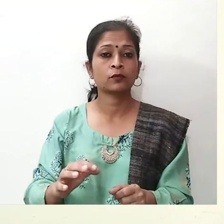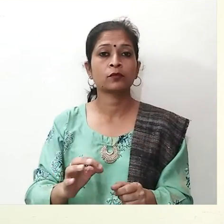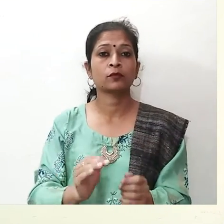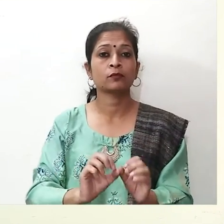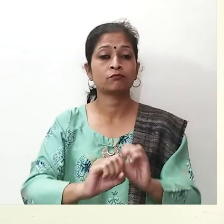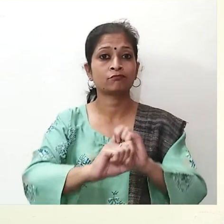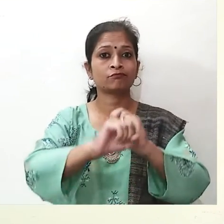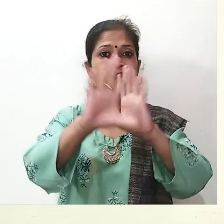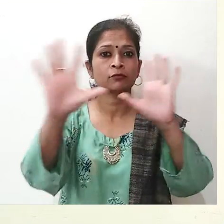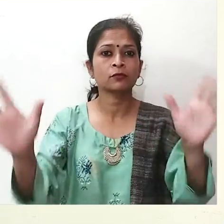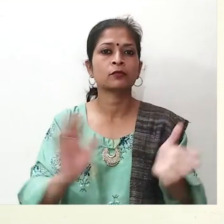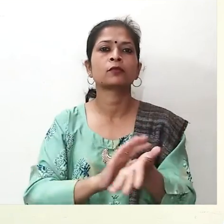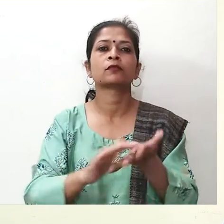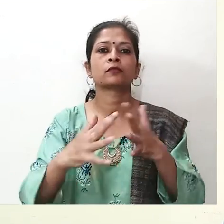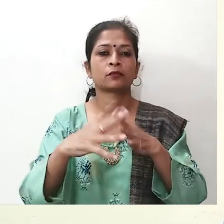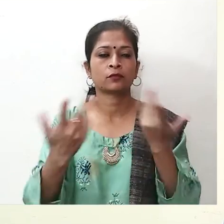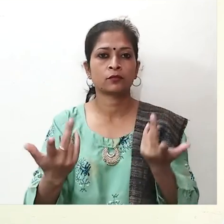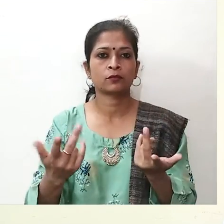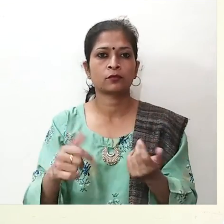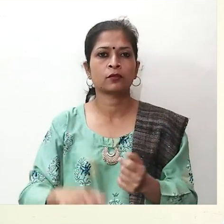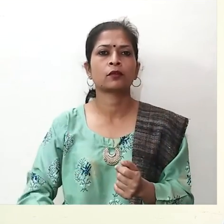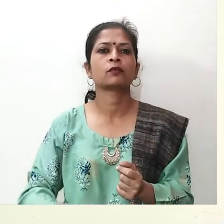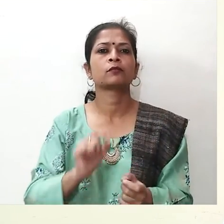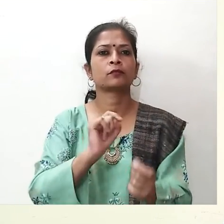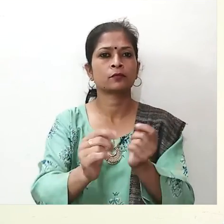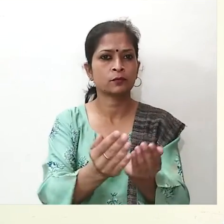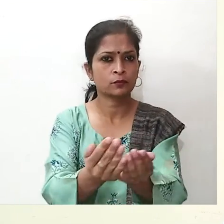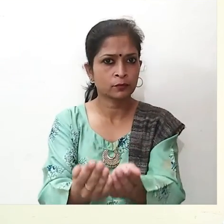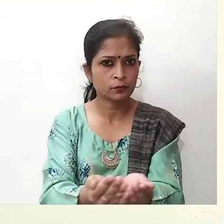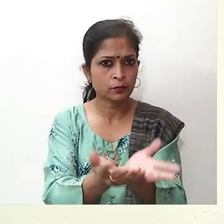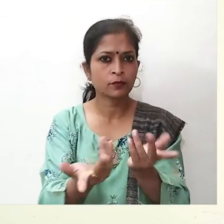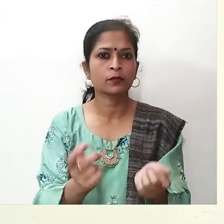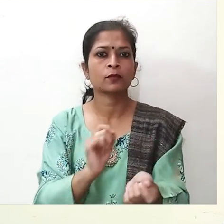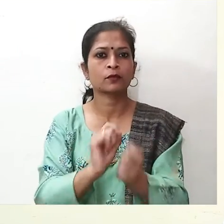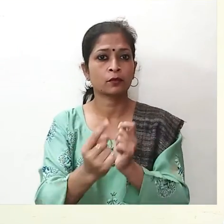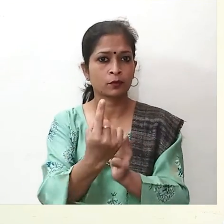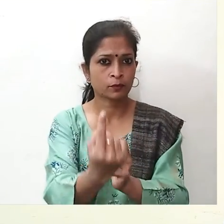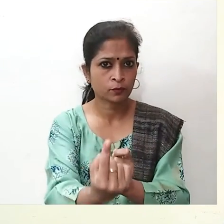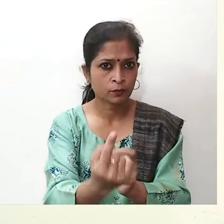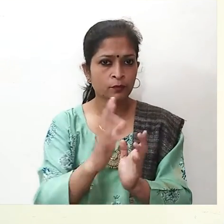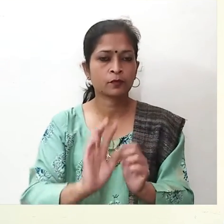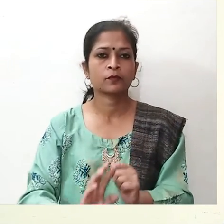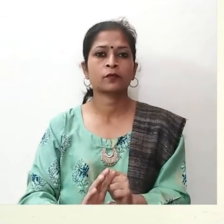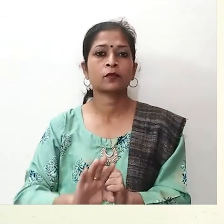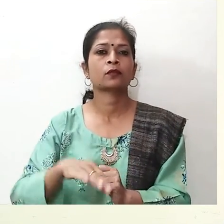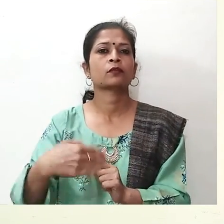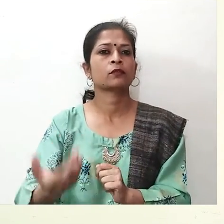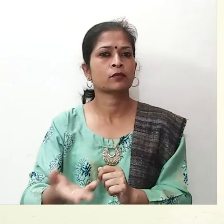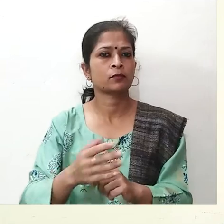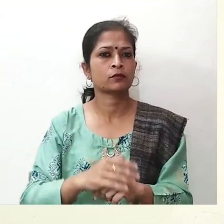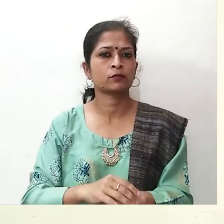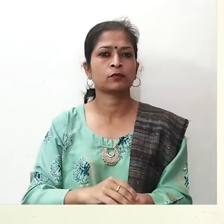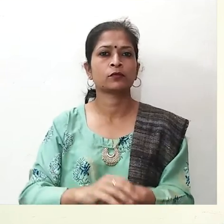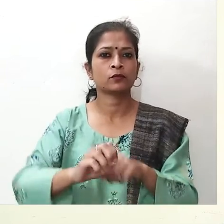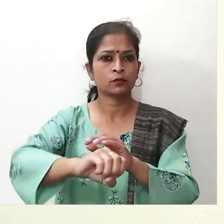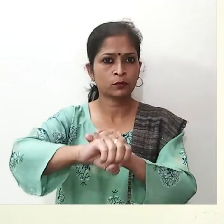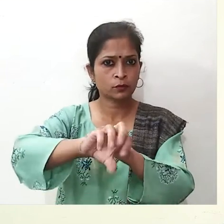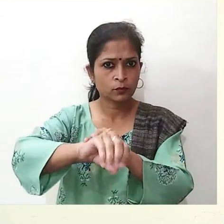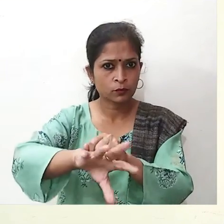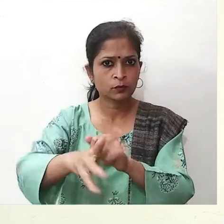आप यह रोश्नी किस तरह करेंगे, आप एक दिया जला सकते हैं, मुंबत्ती जला सकते हैं, या